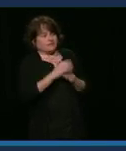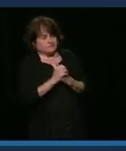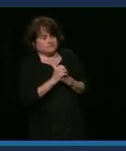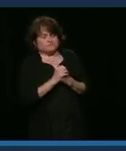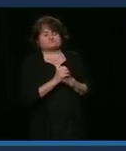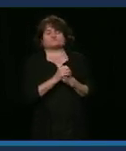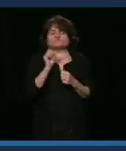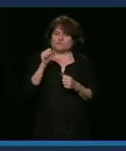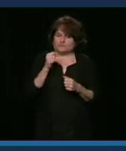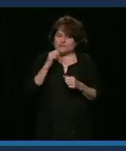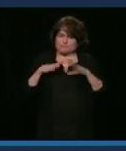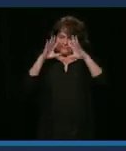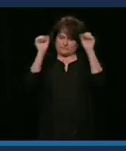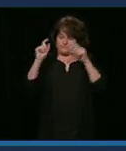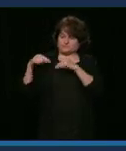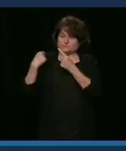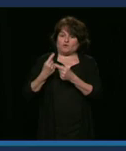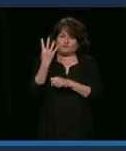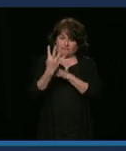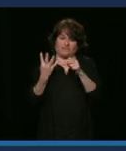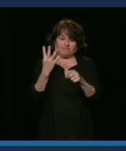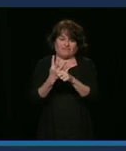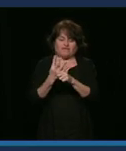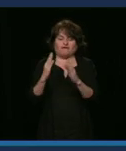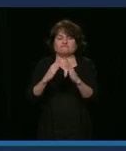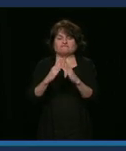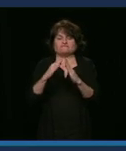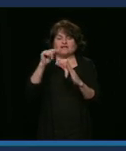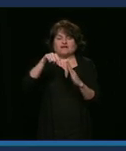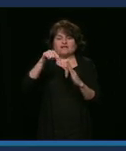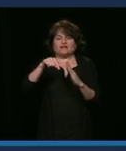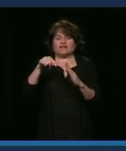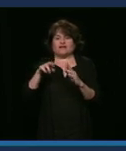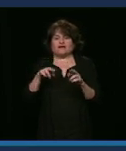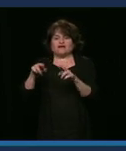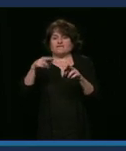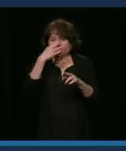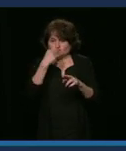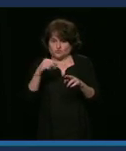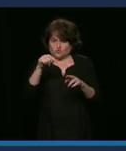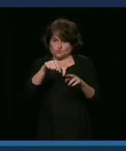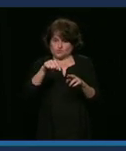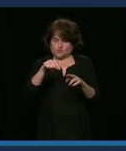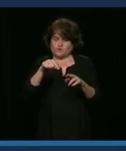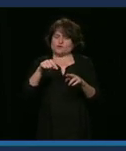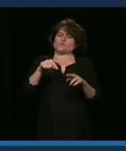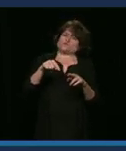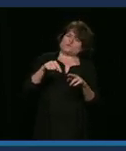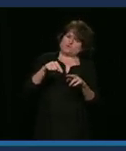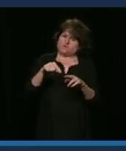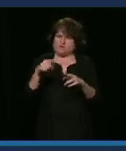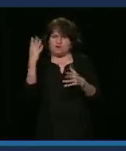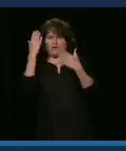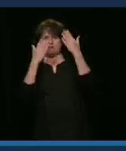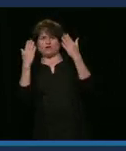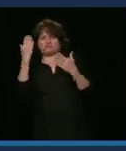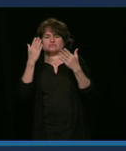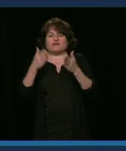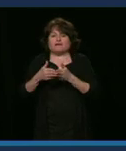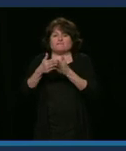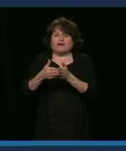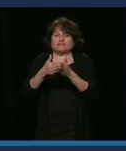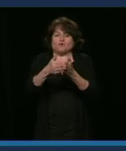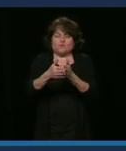dans l'incertitude relativement à son service de traverser entre Rivière-du-Lau et Saint-Sémon-d'en-Charlevoix. Depuis quatre ans, le gouvernement caquiste